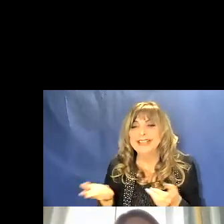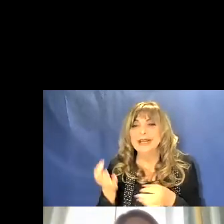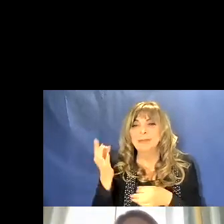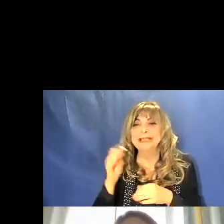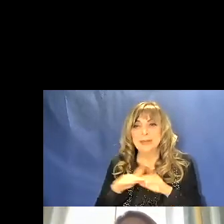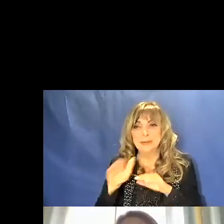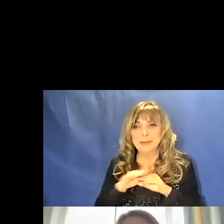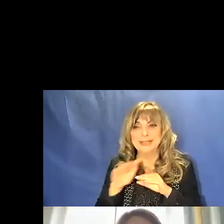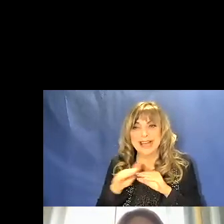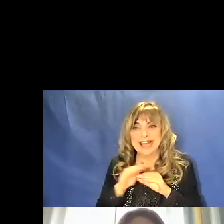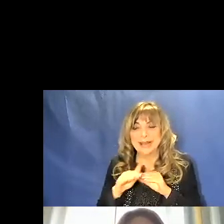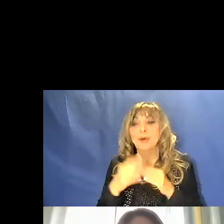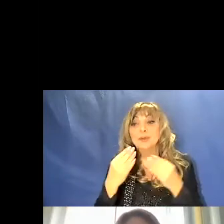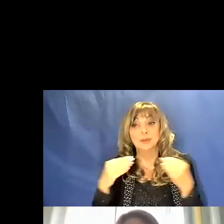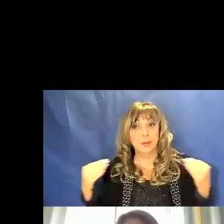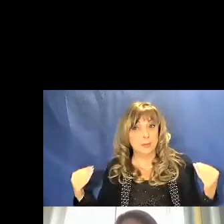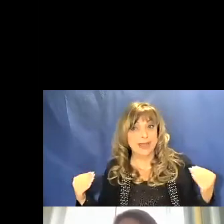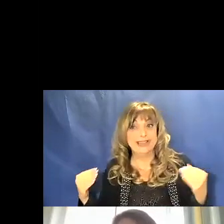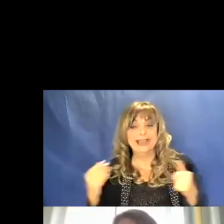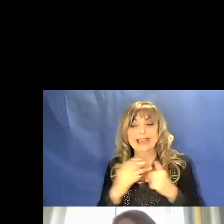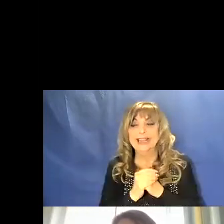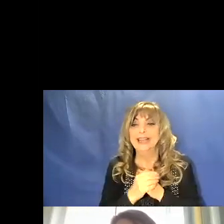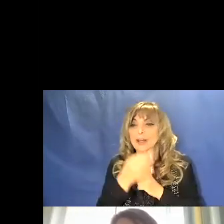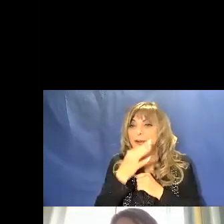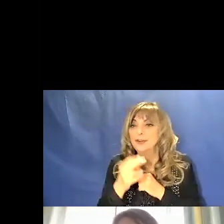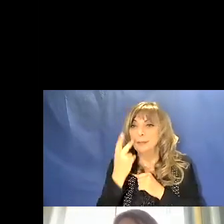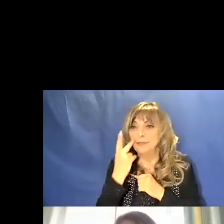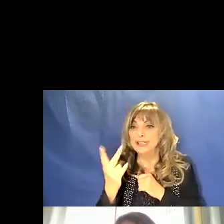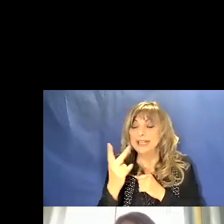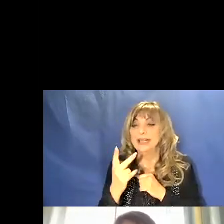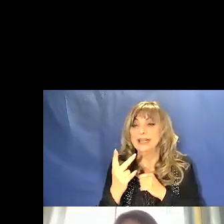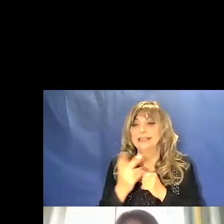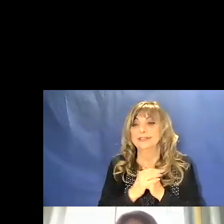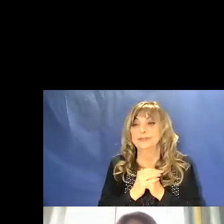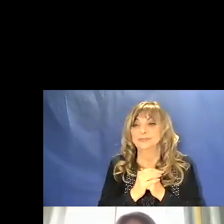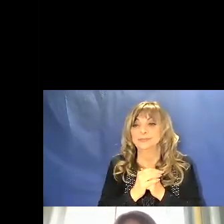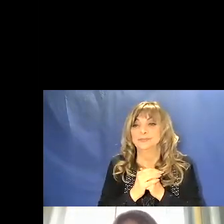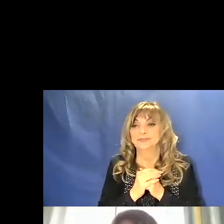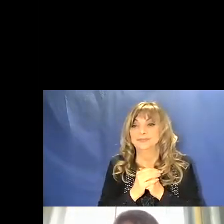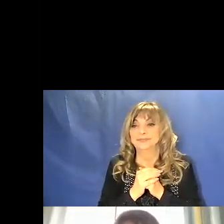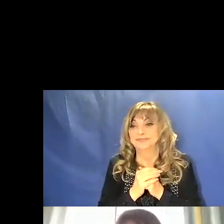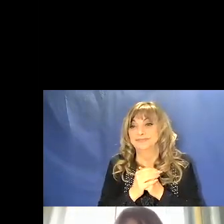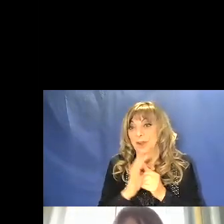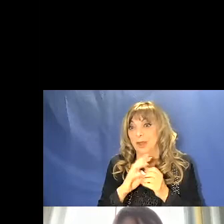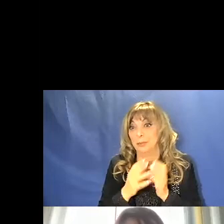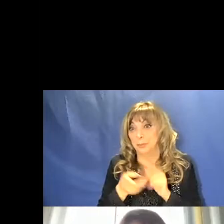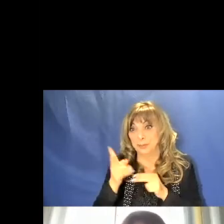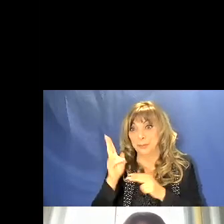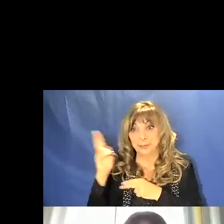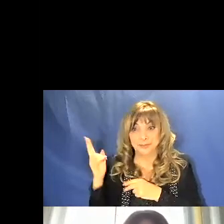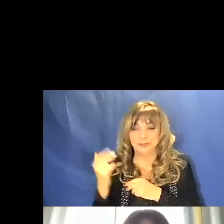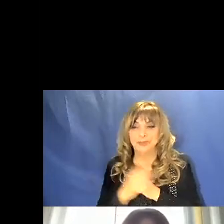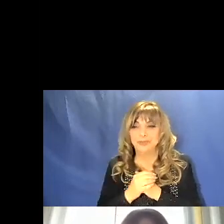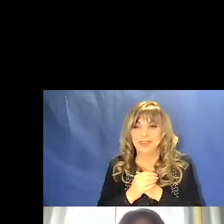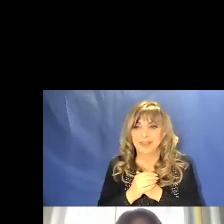occhi di altri strumenti, riusciamo a vedere cose che noi umani non possiamo nemmeno